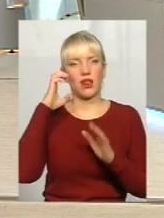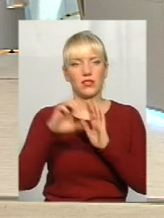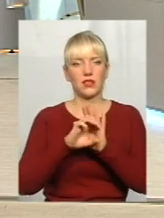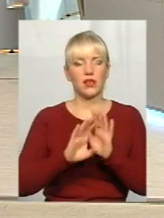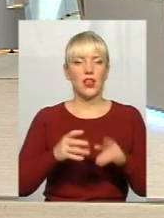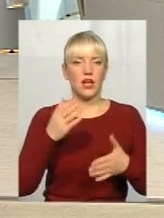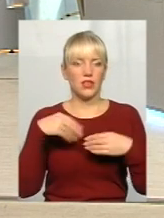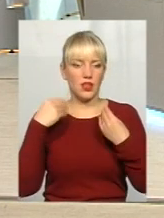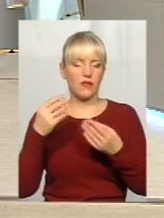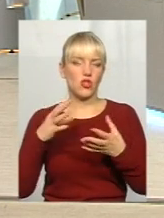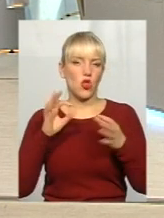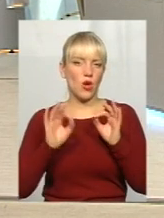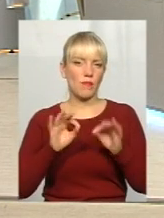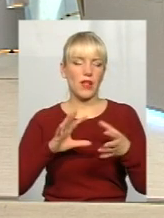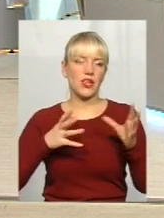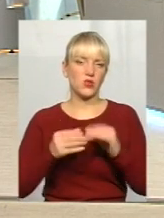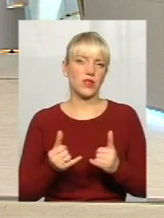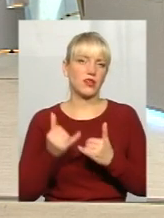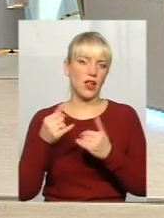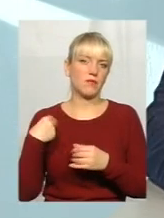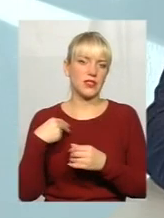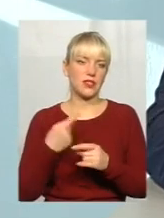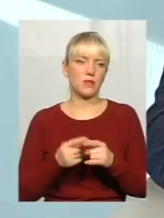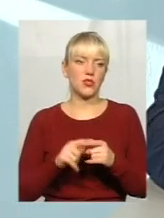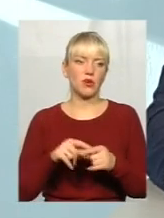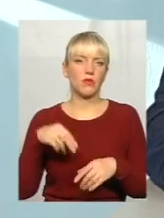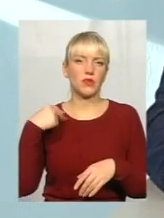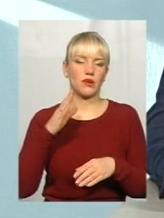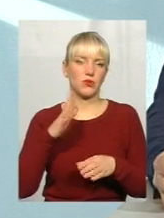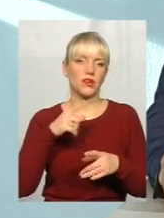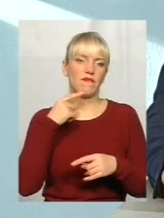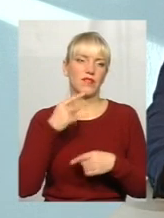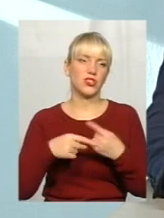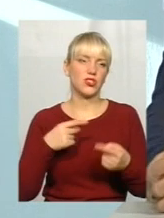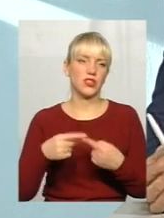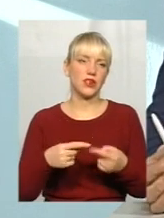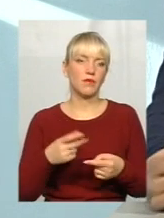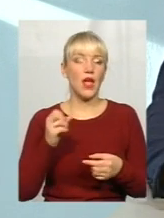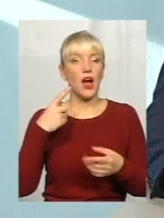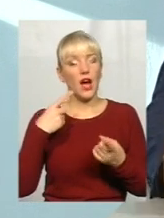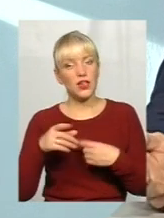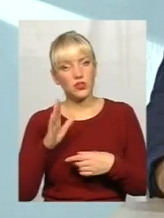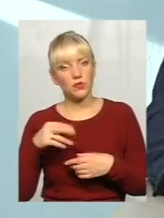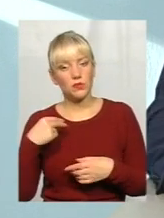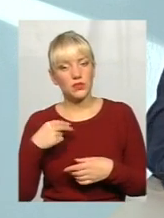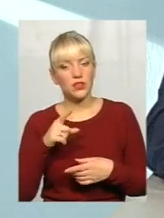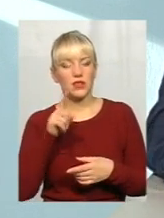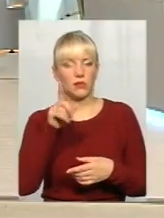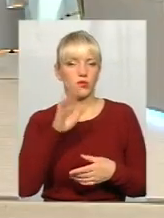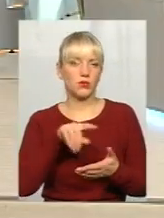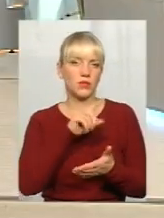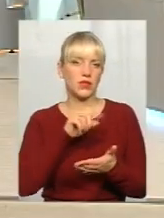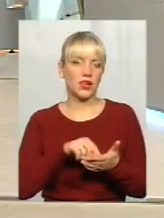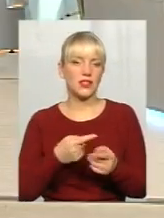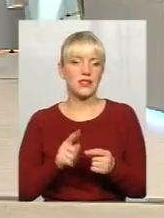нормальні результати для президента, він при цьому президенті буде вічний. Але прийде інший президент. І там буде питання. Тому це